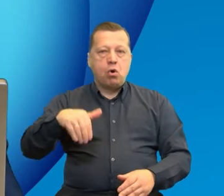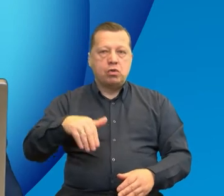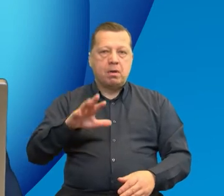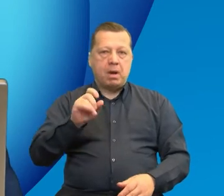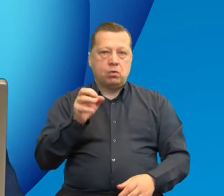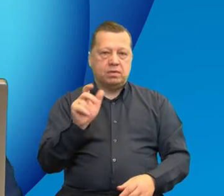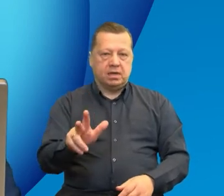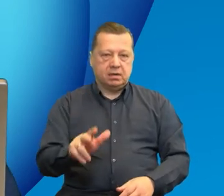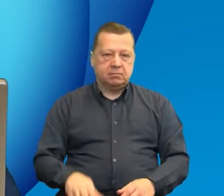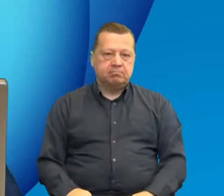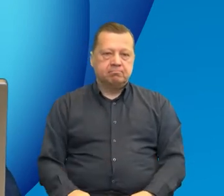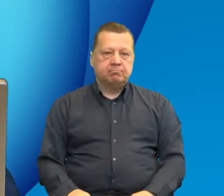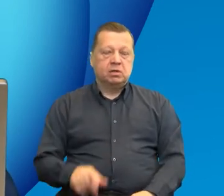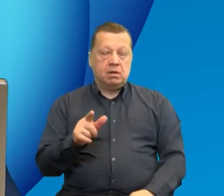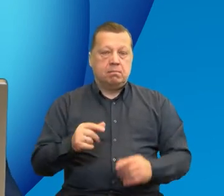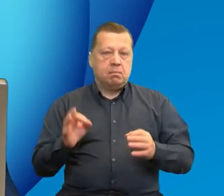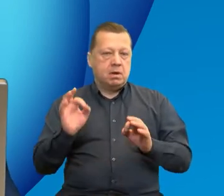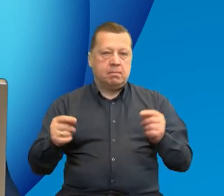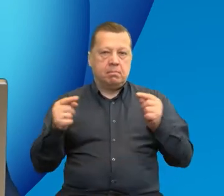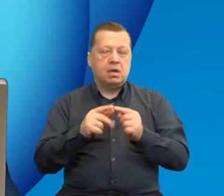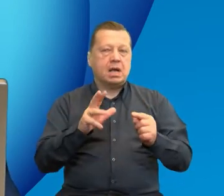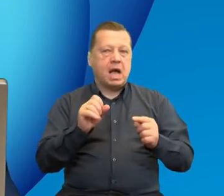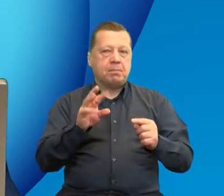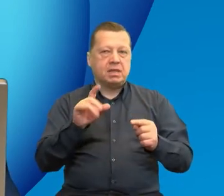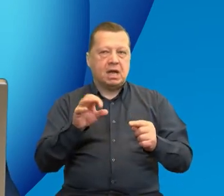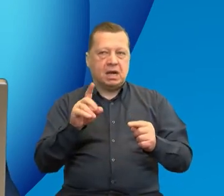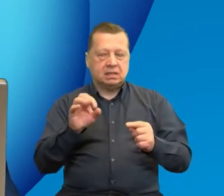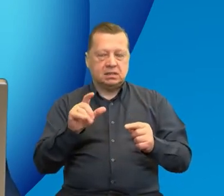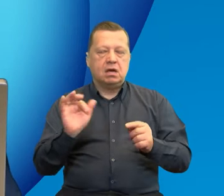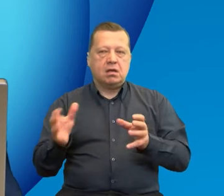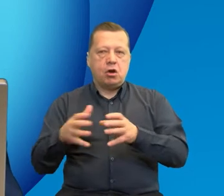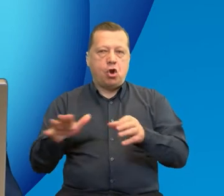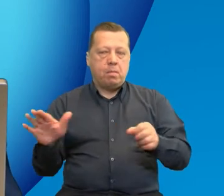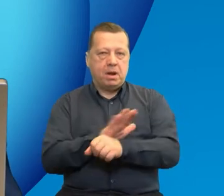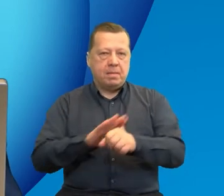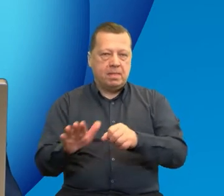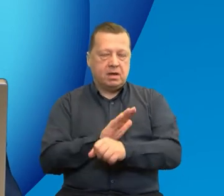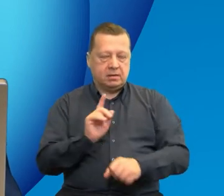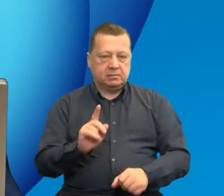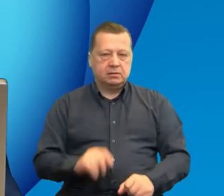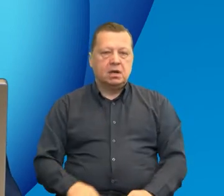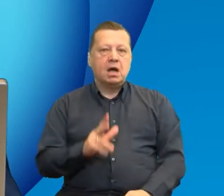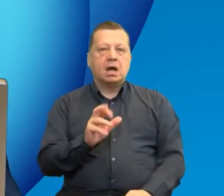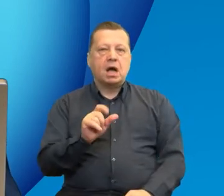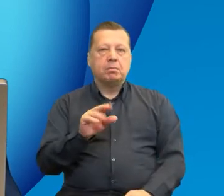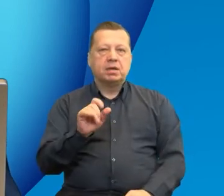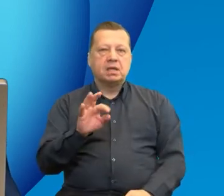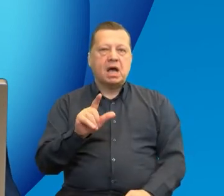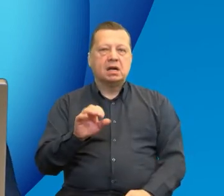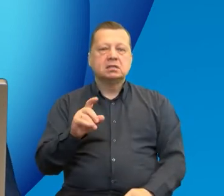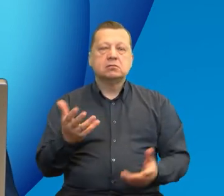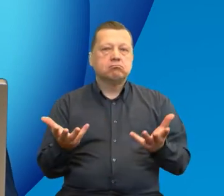który właśnie znakomicie się wpisuje w takie hasła jak kapitalizacja i komplementarność. Kapitalizacja,